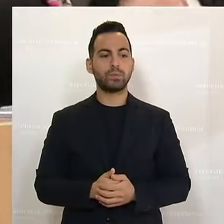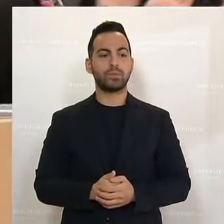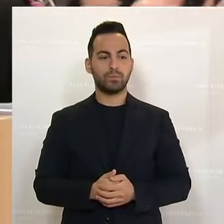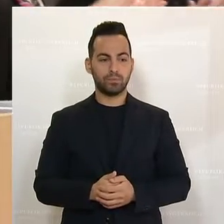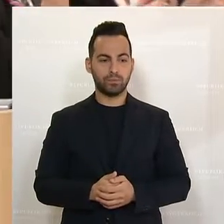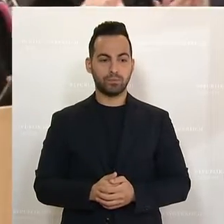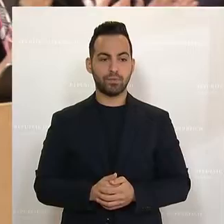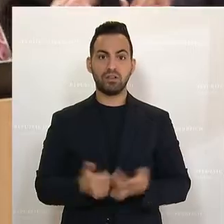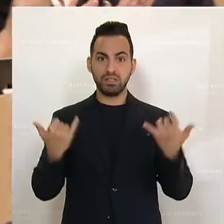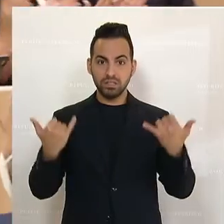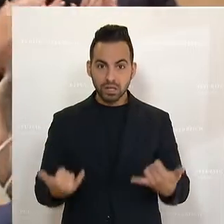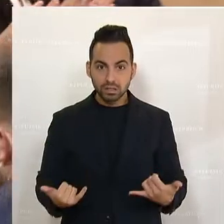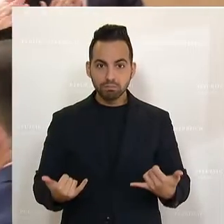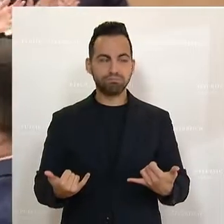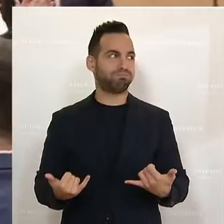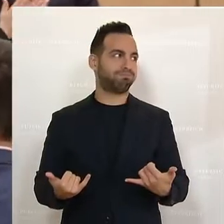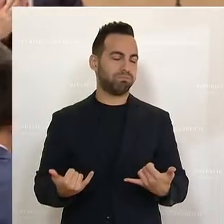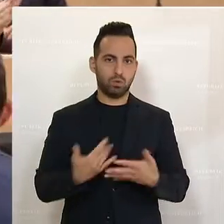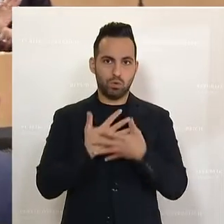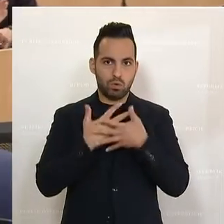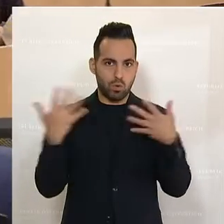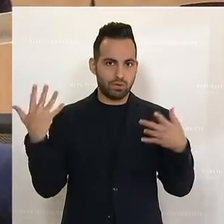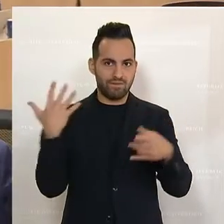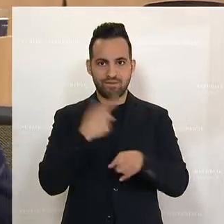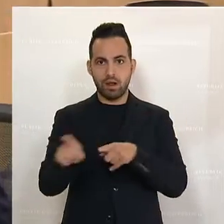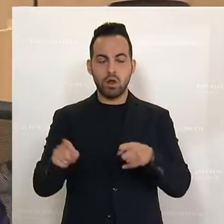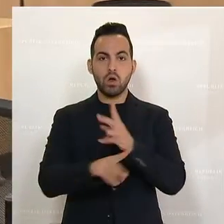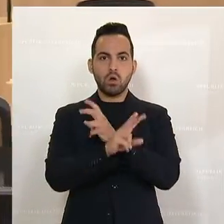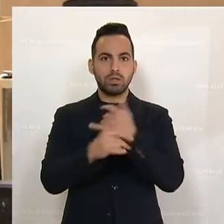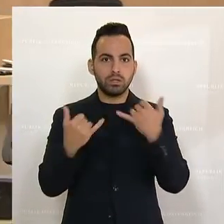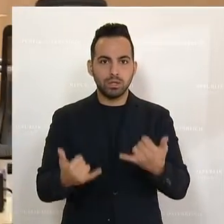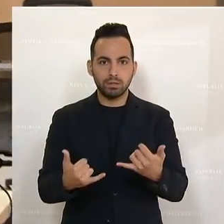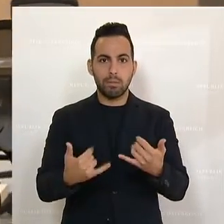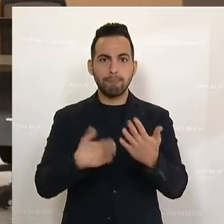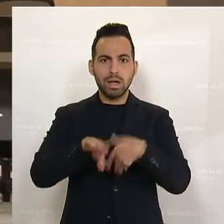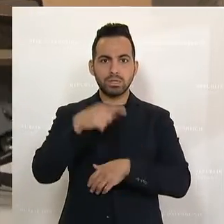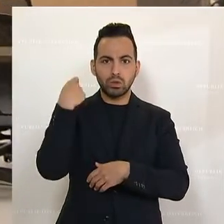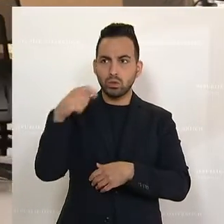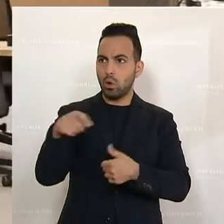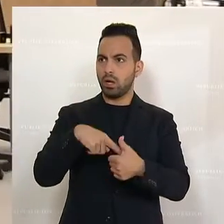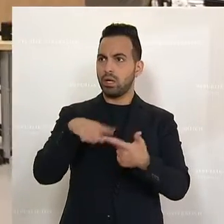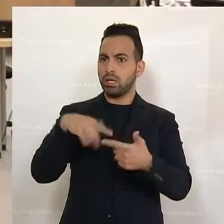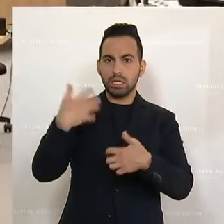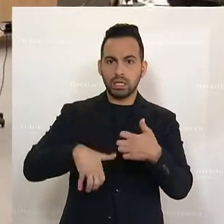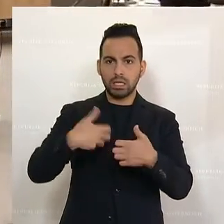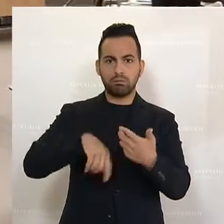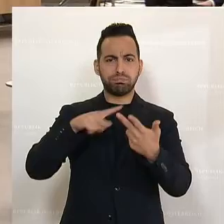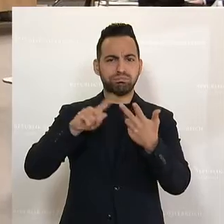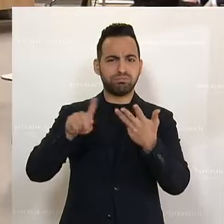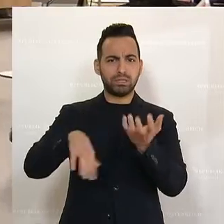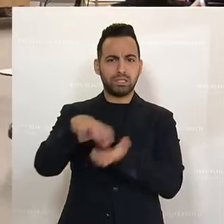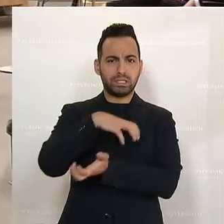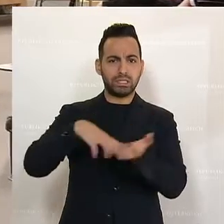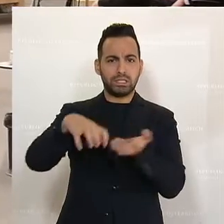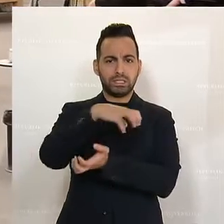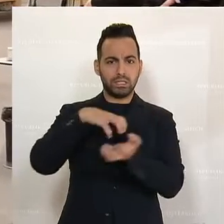Und es wäre jetzt der größte Fehler, den Österreich machen könnte, mitten der Teuerung, des Krieges und aller anderen Krisen,